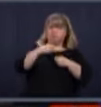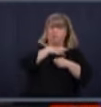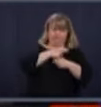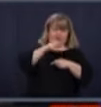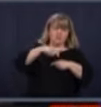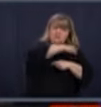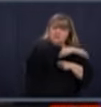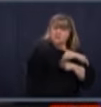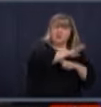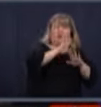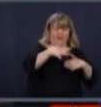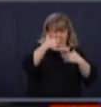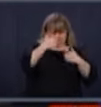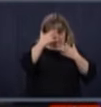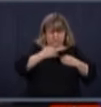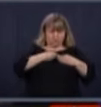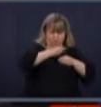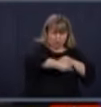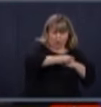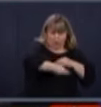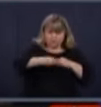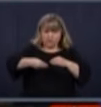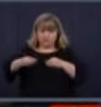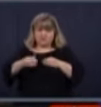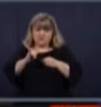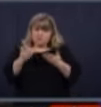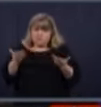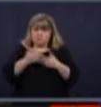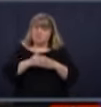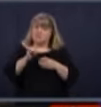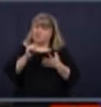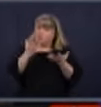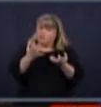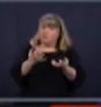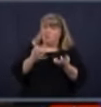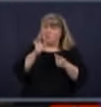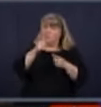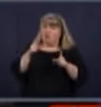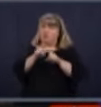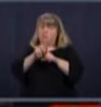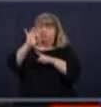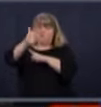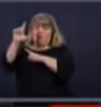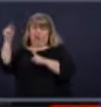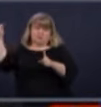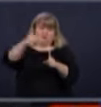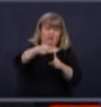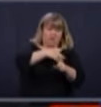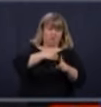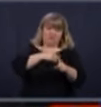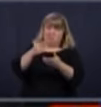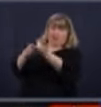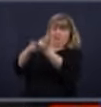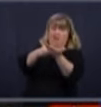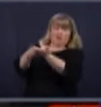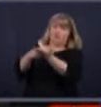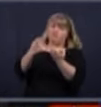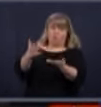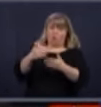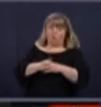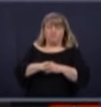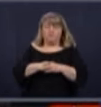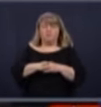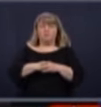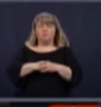qui est le plus important. Bon, vous avez vu qu'on a fourni des masques puis des fonds pour acheter des